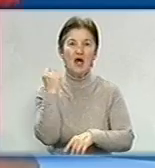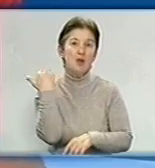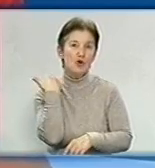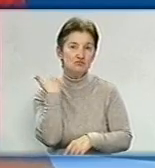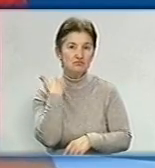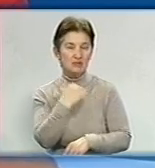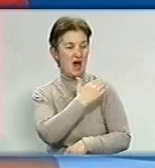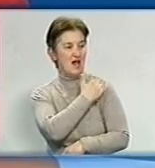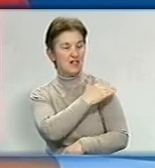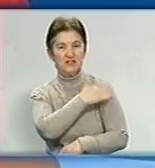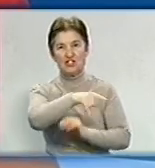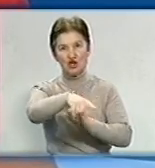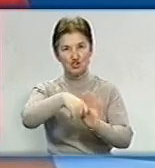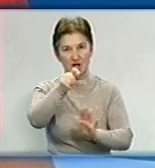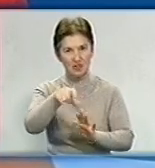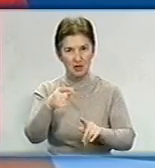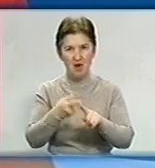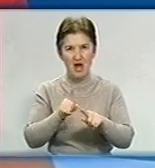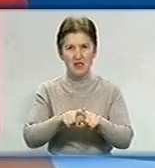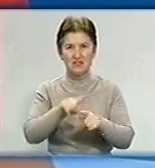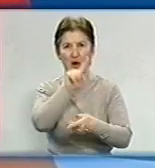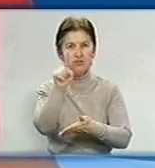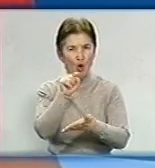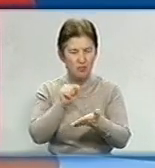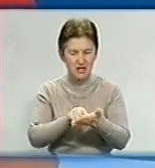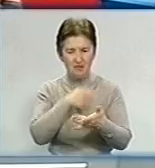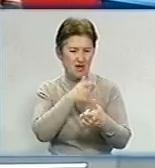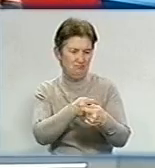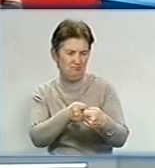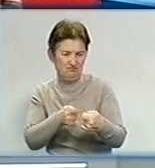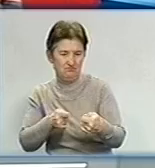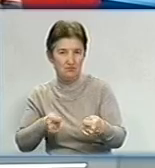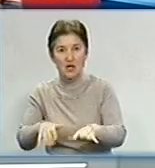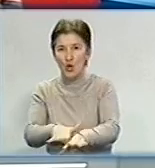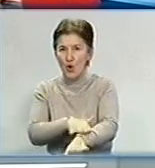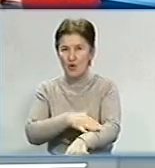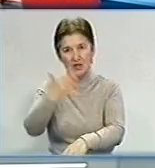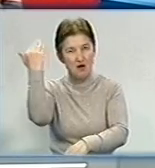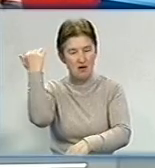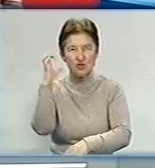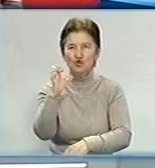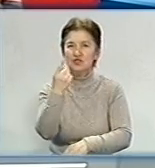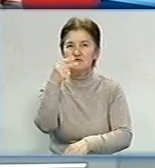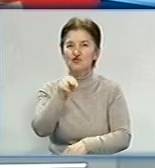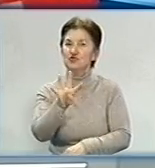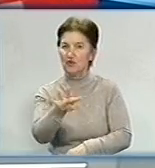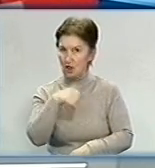Ця проблема, нагадаю, існує ще з 2004 року. Як вдалося такий суттєвий крок зробити?